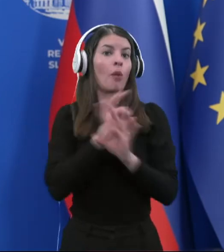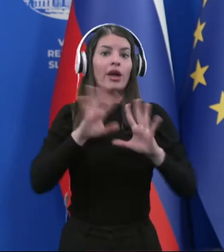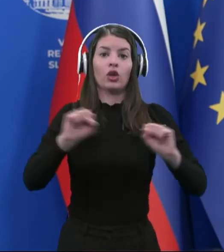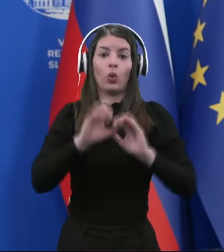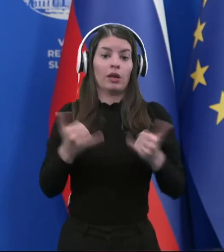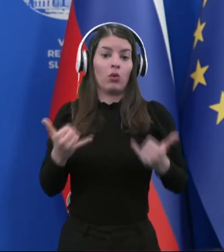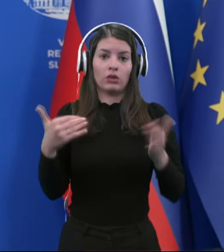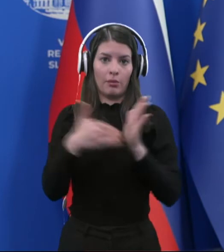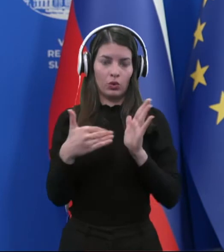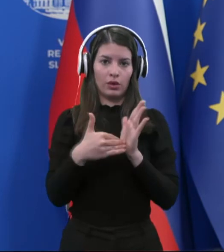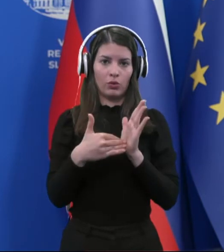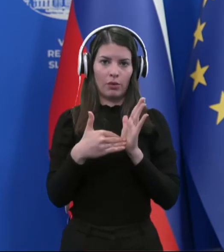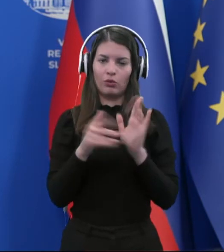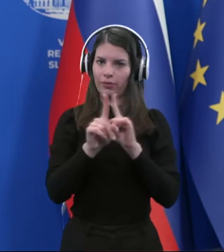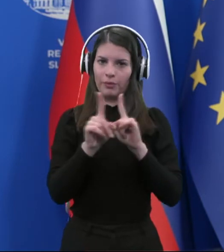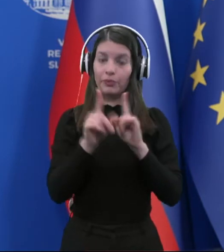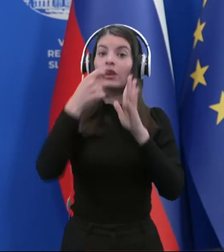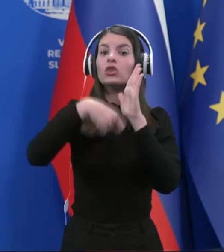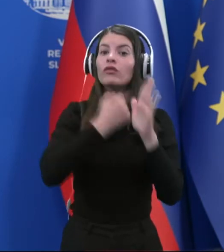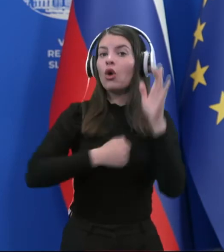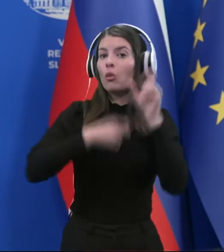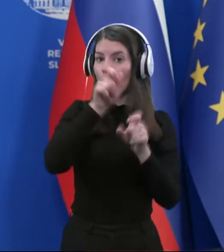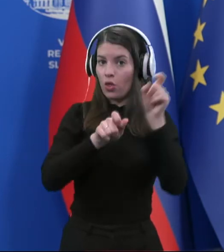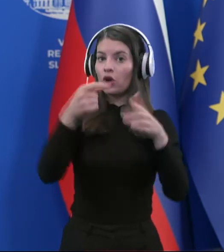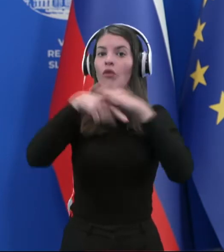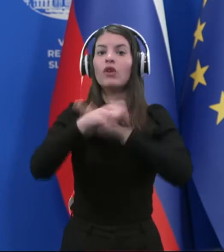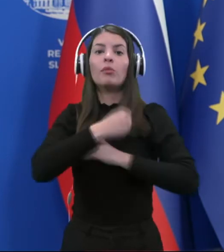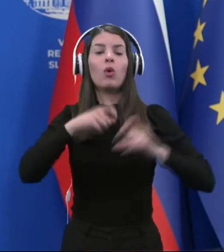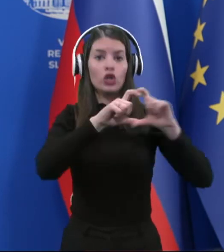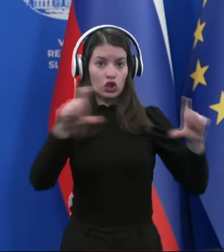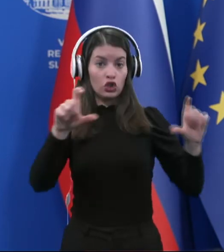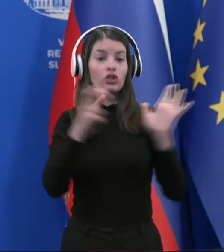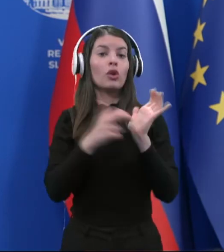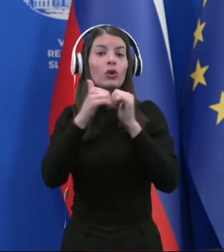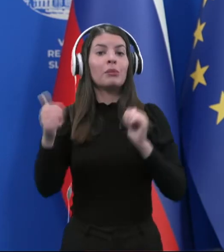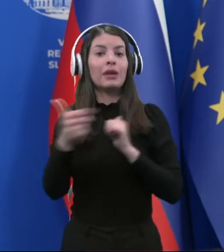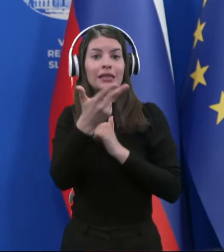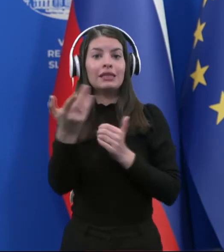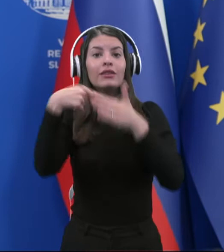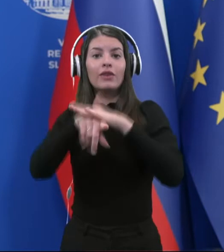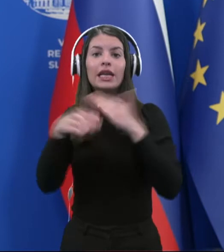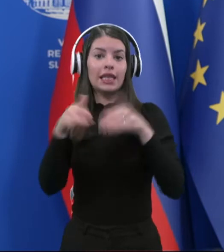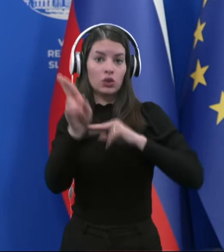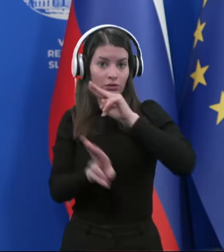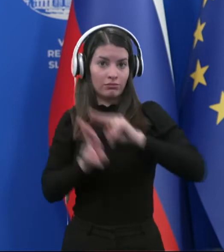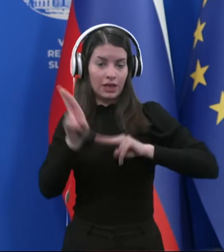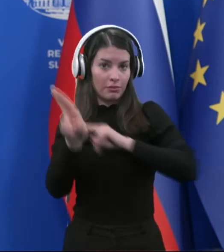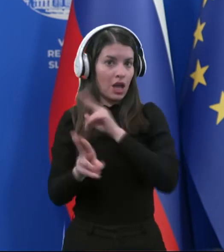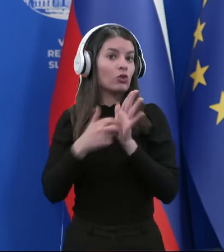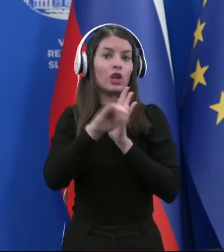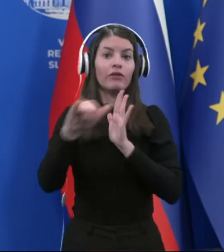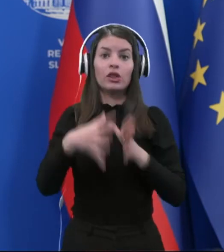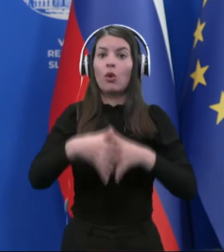niso več potrebni. Število bolnikov v bolnišnicah, predvsem pa bolnikov v intenzivnih enotah, se še vedno